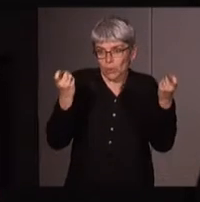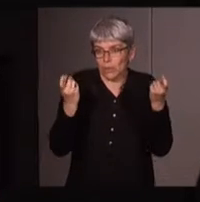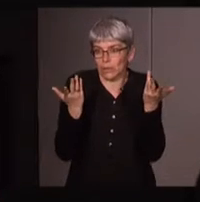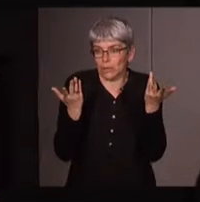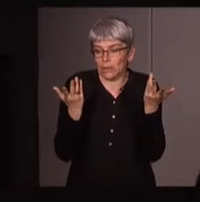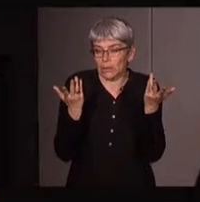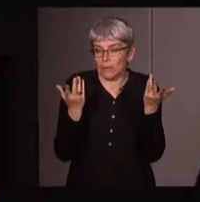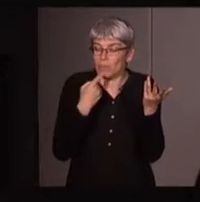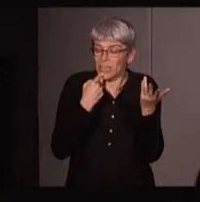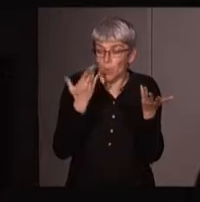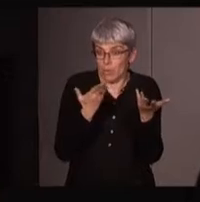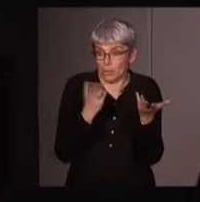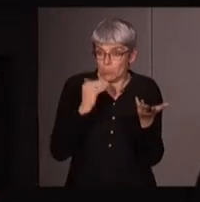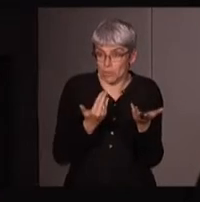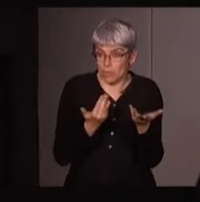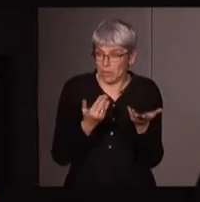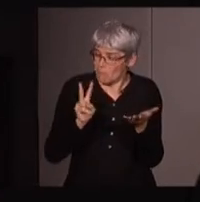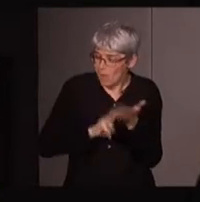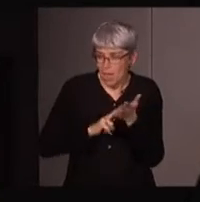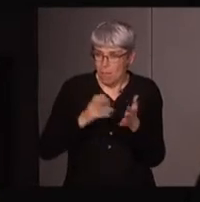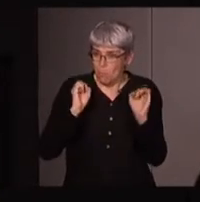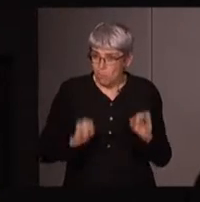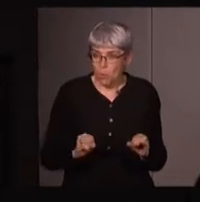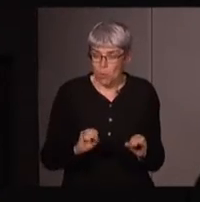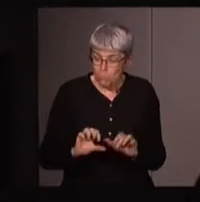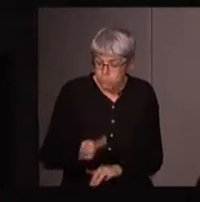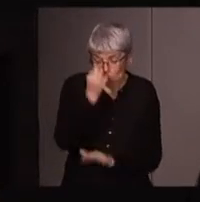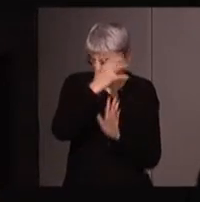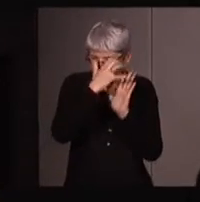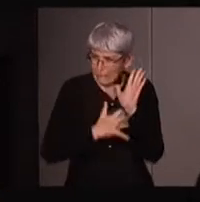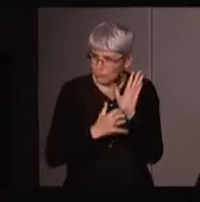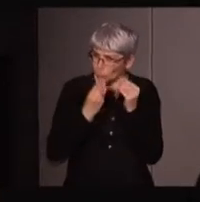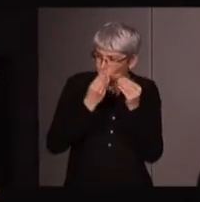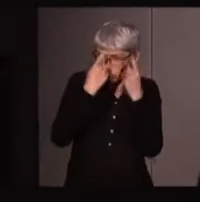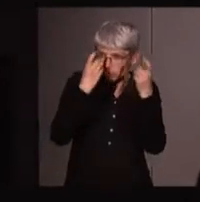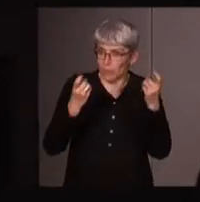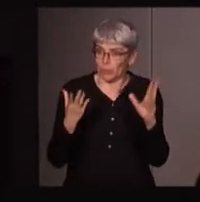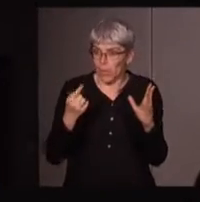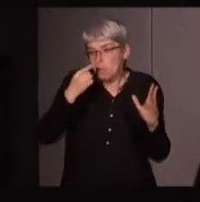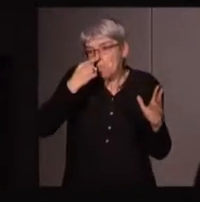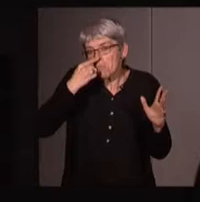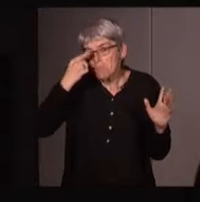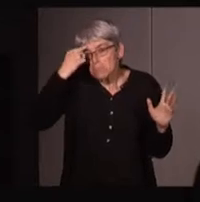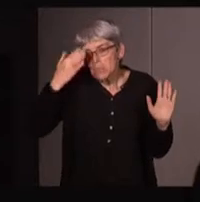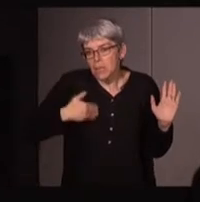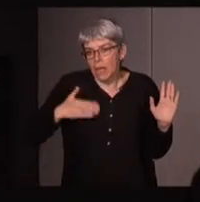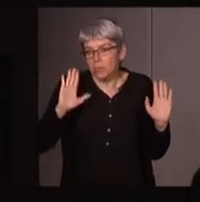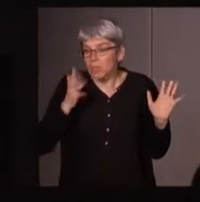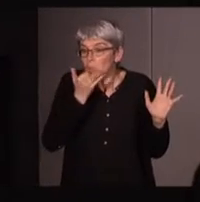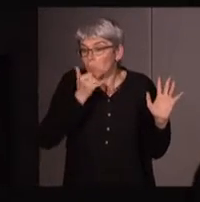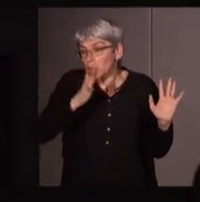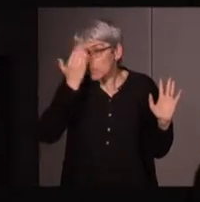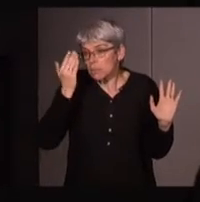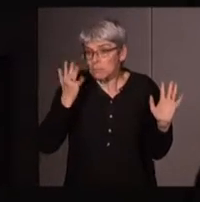à définir l'écoféminisme. Et c'est vraiment, on pourrait considérer que c vraiment le premier texte, encore une fois, à ma connaissance, mais voilà, de